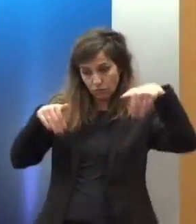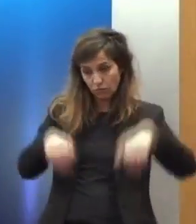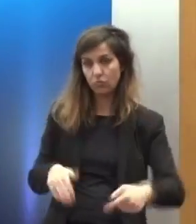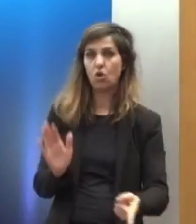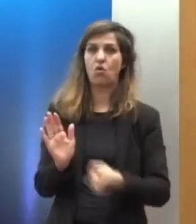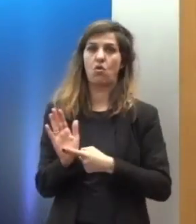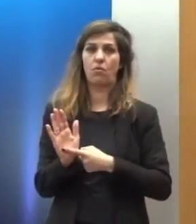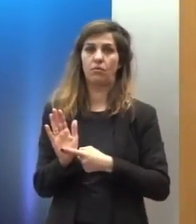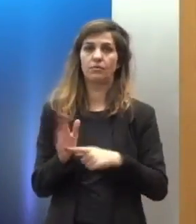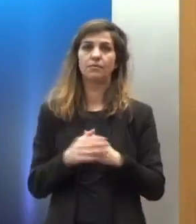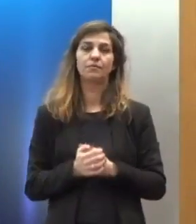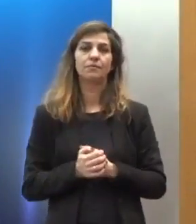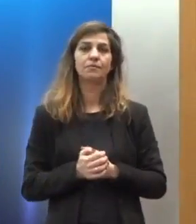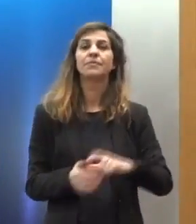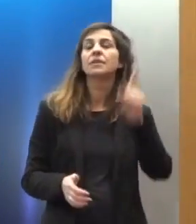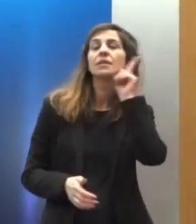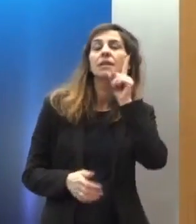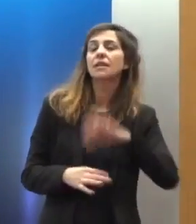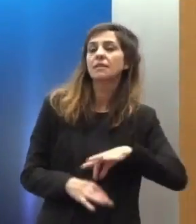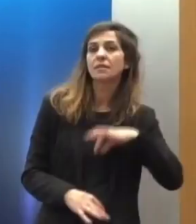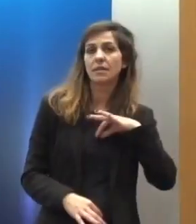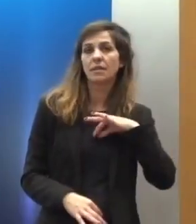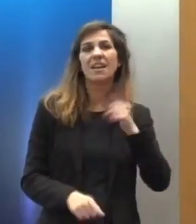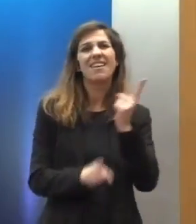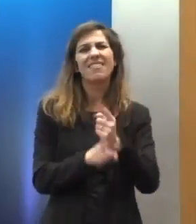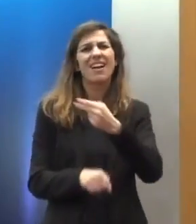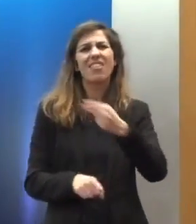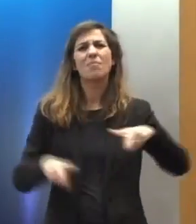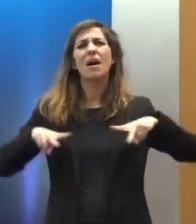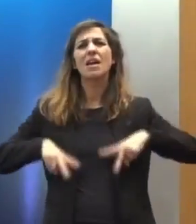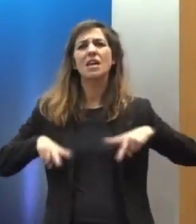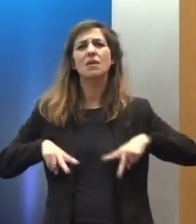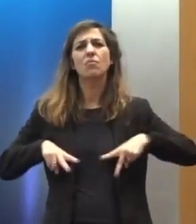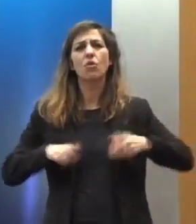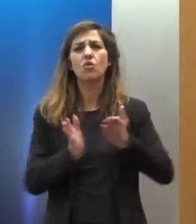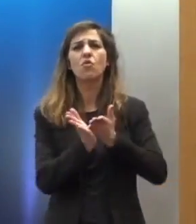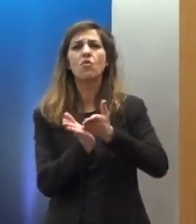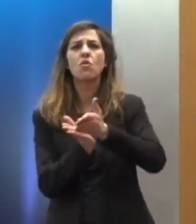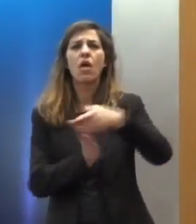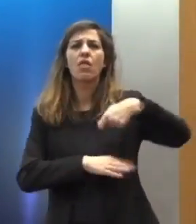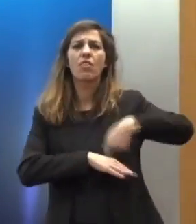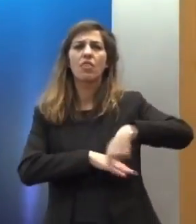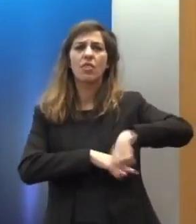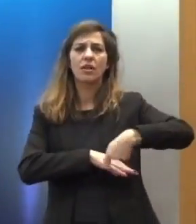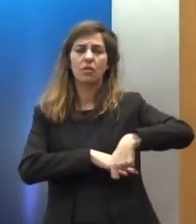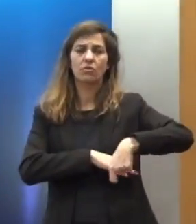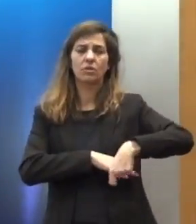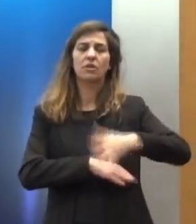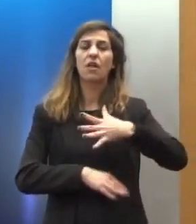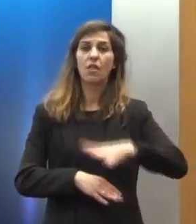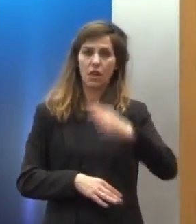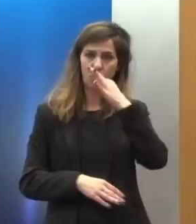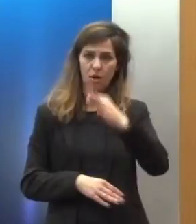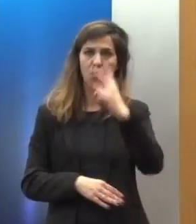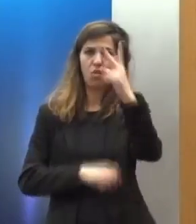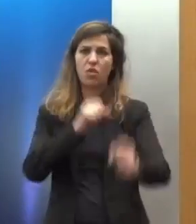Κυρίες και κύριοι, ειδικά όσον αφορά το Υπουργείο Δικαιοσύνης, θέλω να αναφέρω ότι αυτά τα δύο